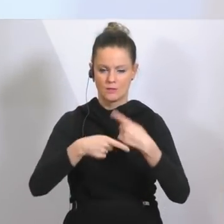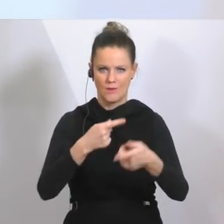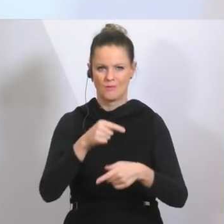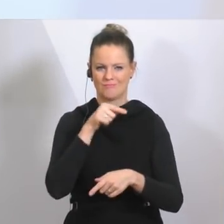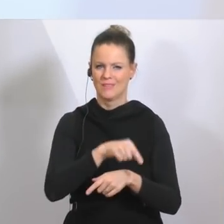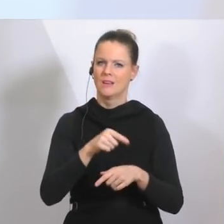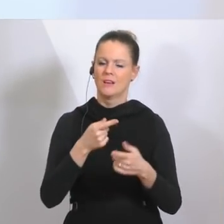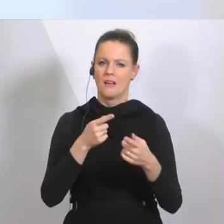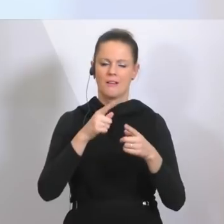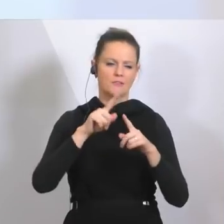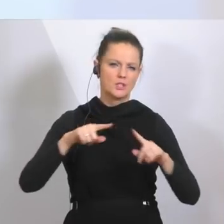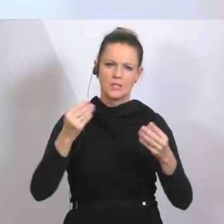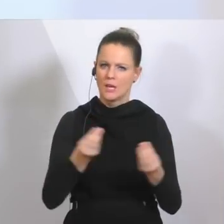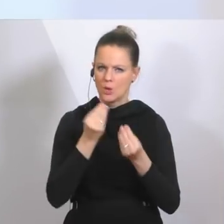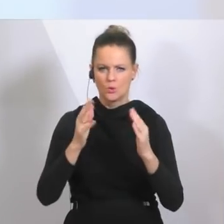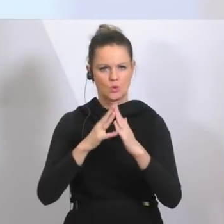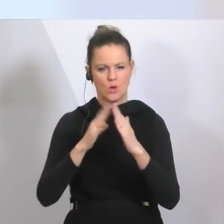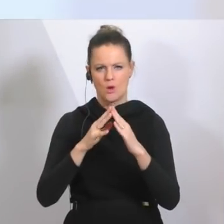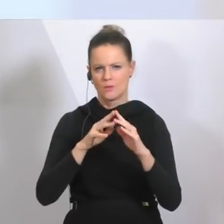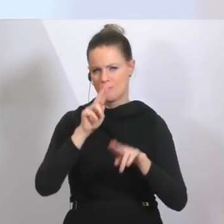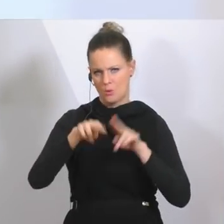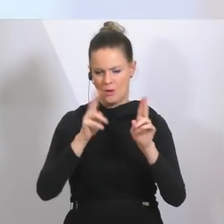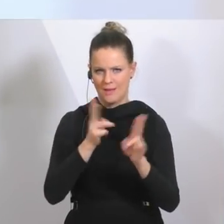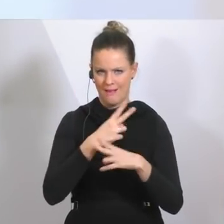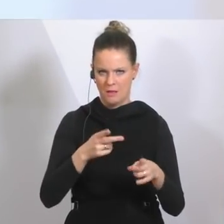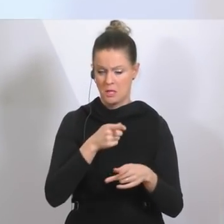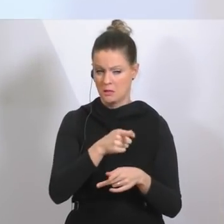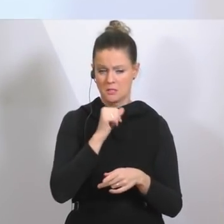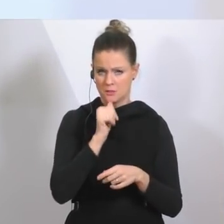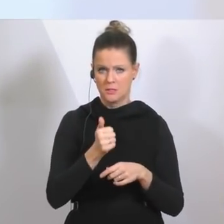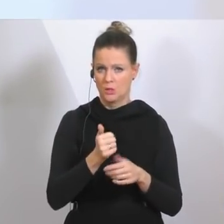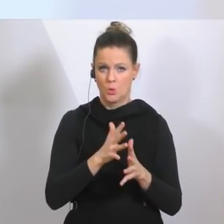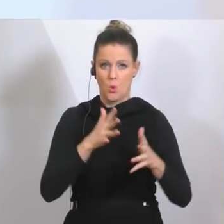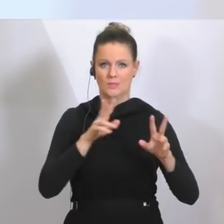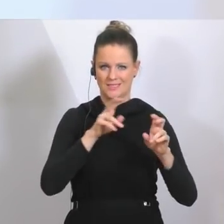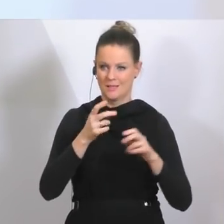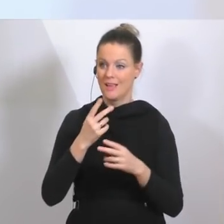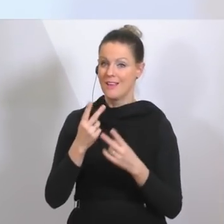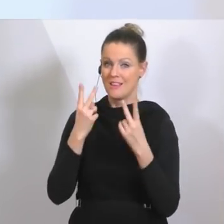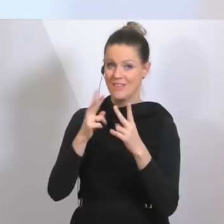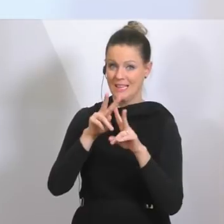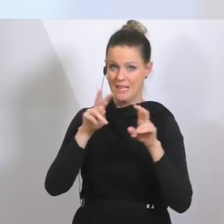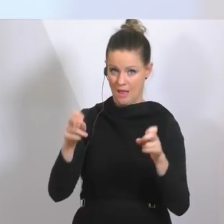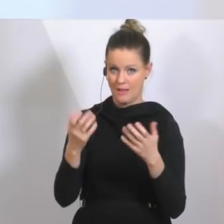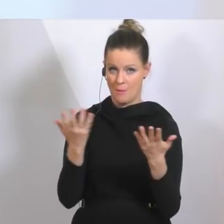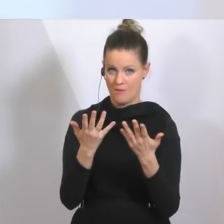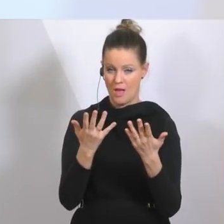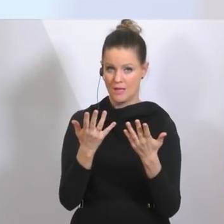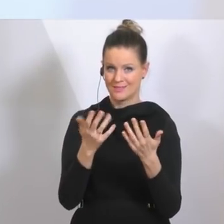Gründen zuhause nicht betreut werden können. Das ist nicht das ganz große Thema. Das entscheidende Thema ist die Frage des